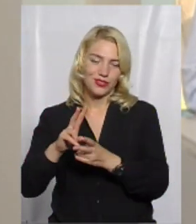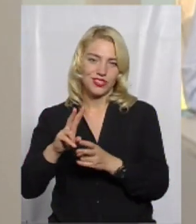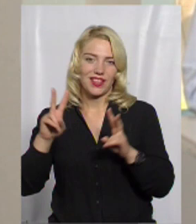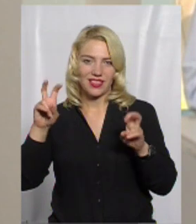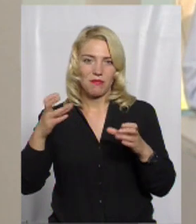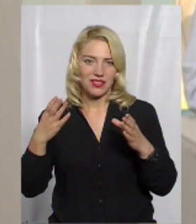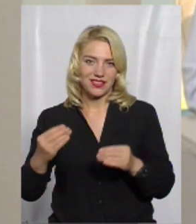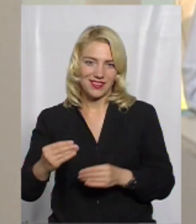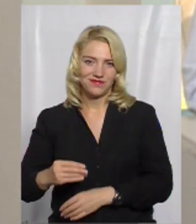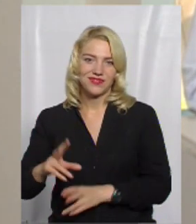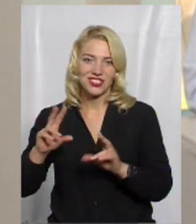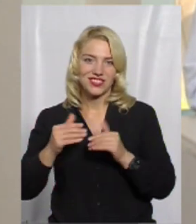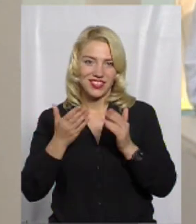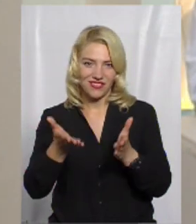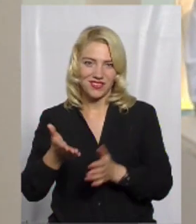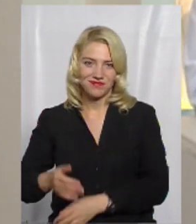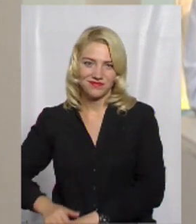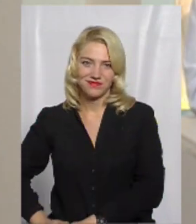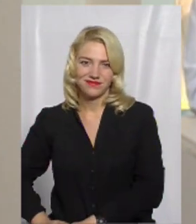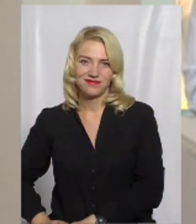темі дня. Хай щастить!